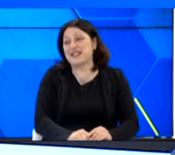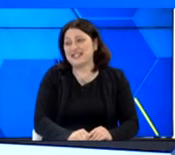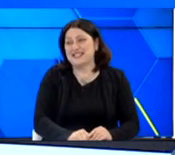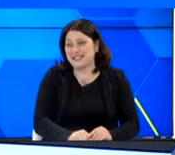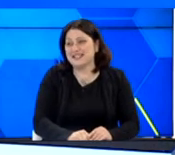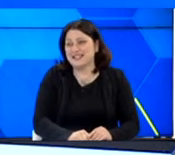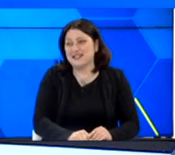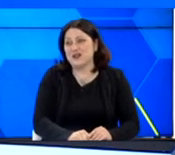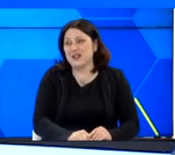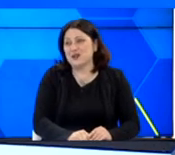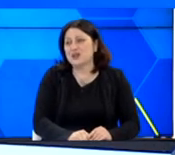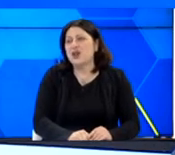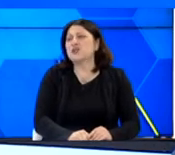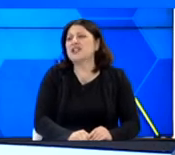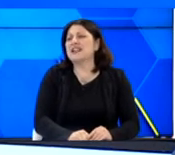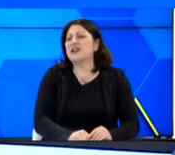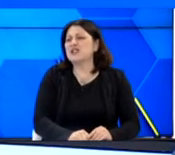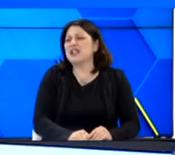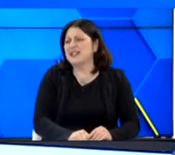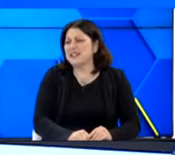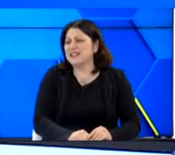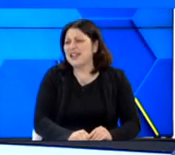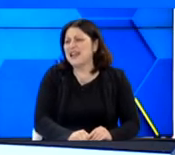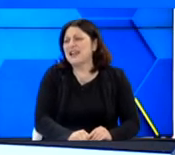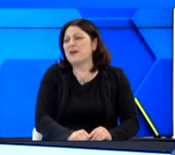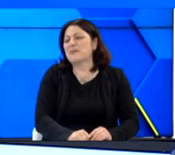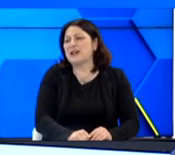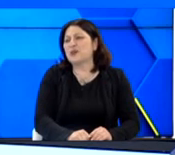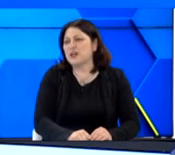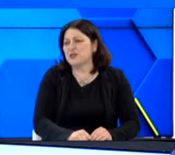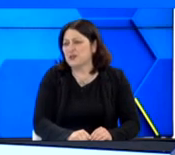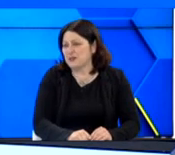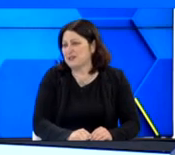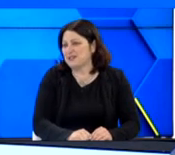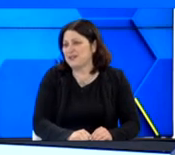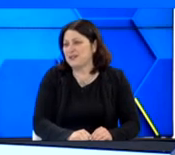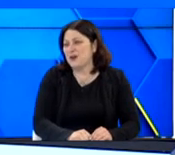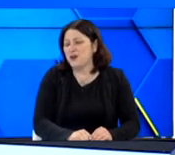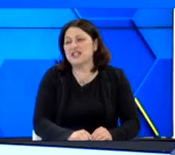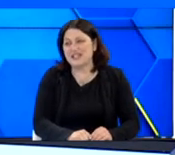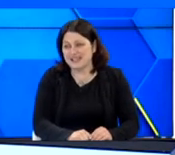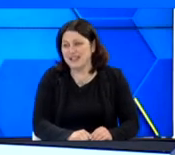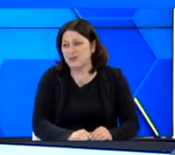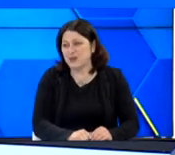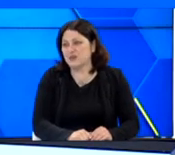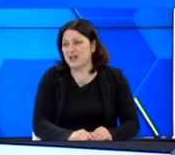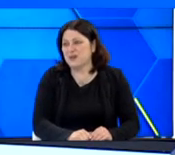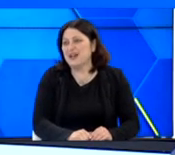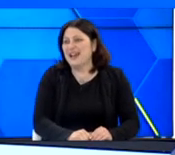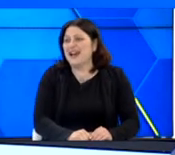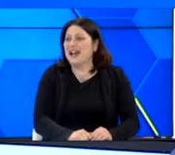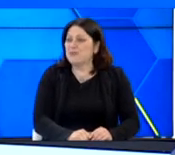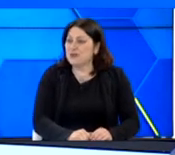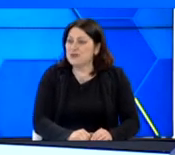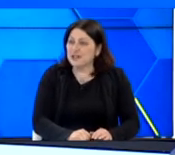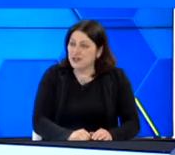ποδοσφαιριστής ο ίδιος. Το 1993 είχαμε πάρει το χρυσό ως εθνική ποδοσφαίρου.